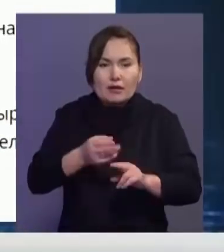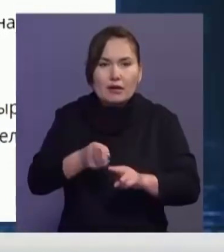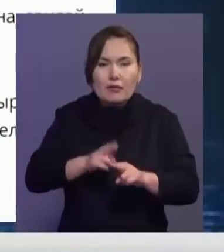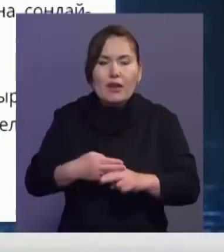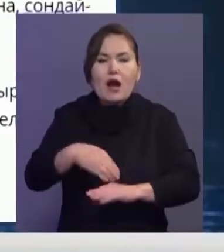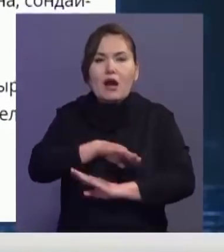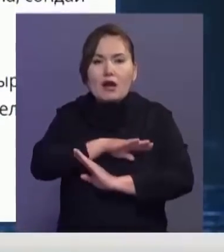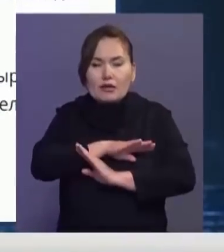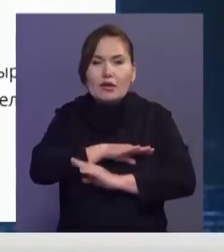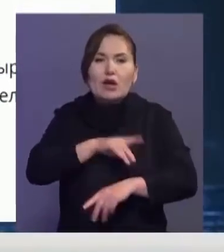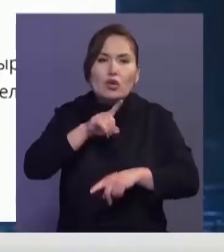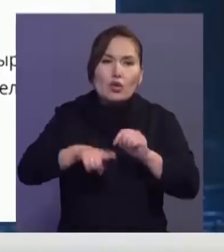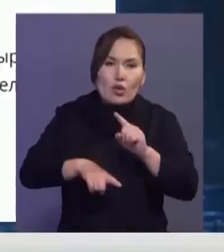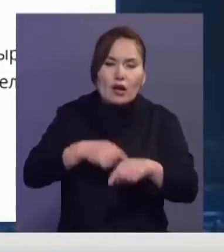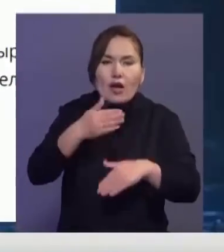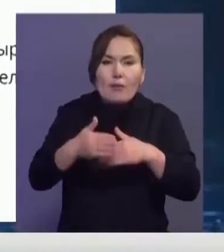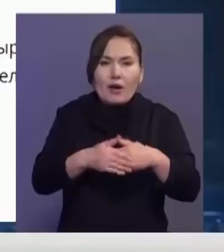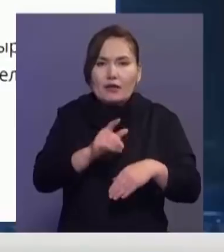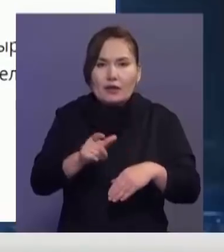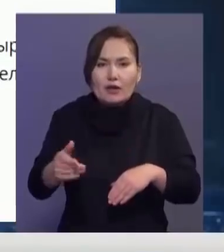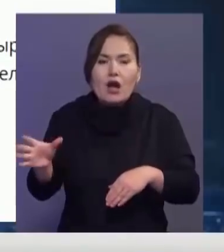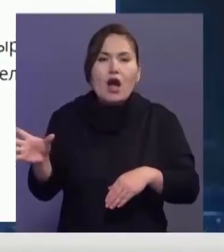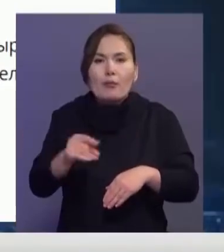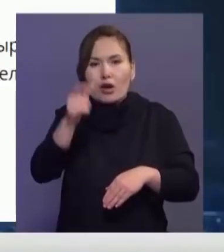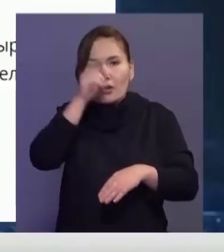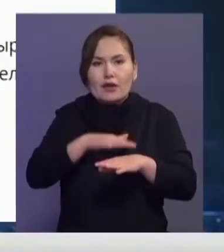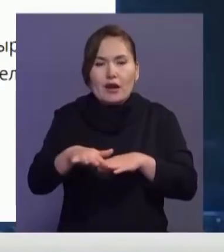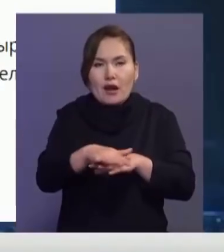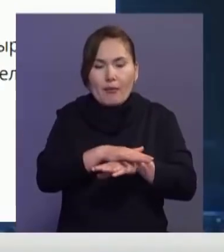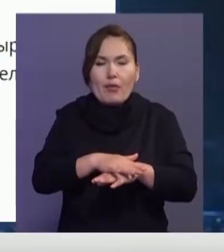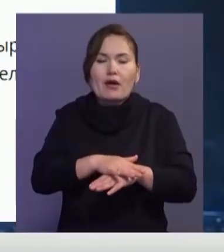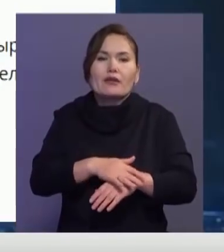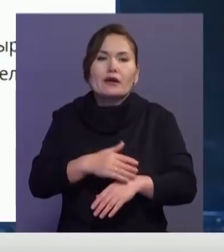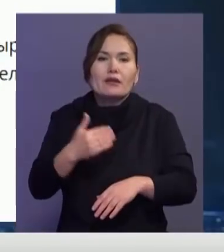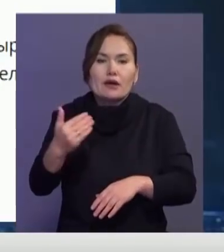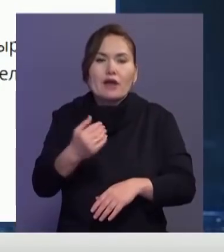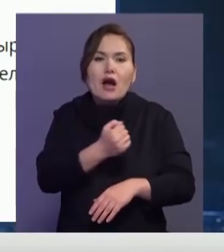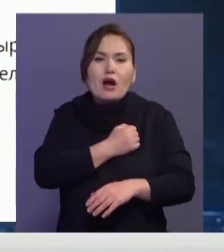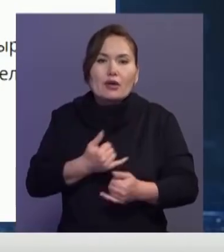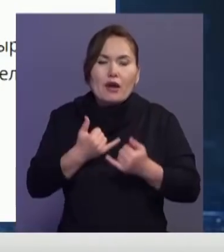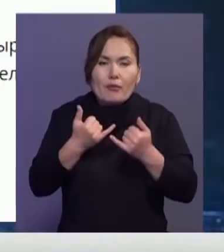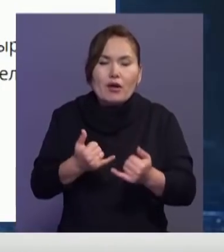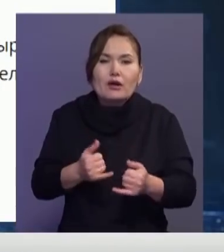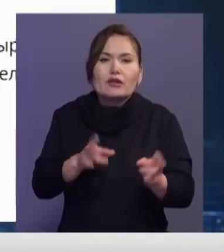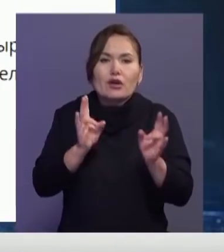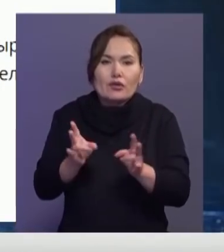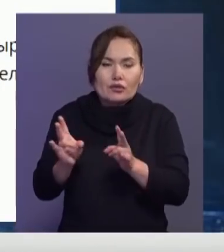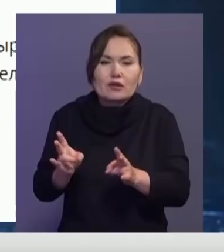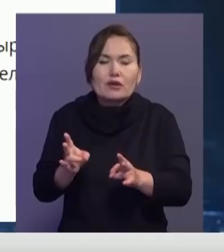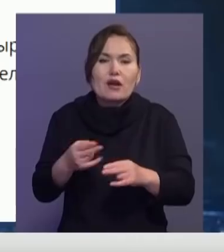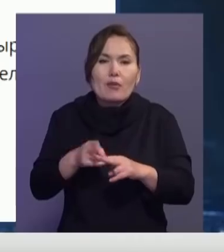Марқын болғандардың туыстары мен жақындарына сондаяқ бүкіл Түркия қалқына көңіл айтамын. Зардап шекендердің тезірек сауғып кет өне